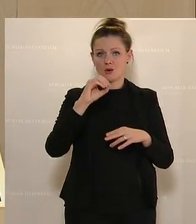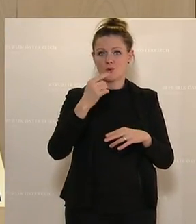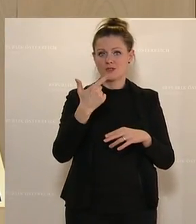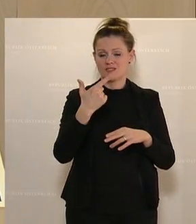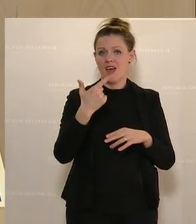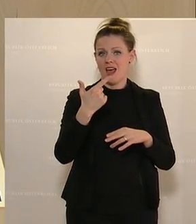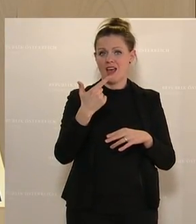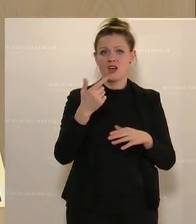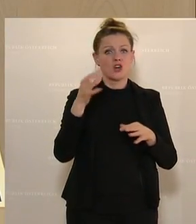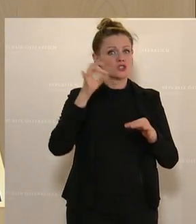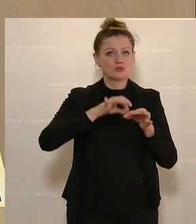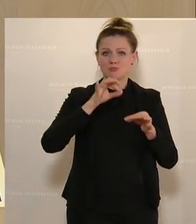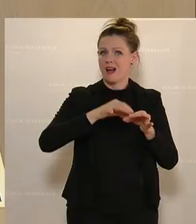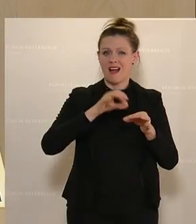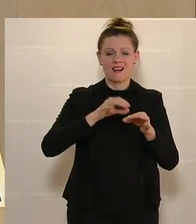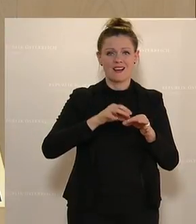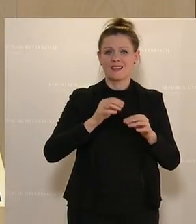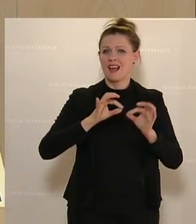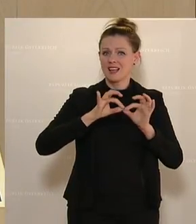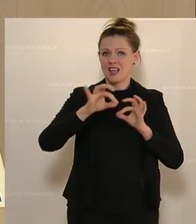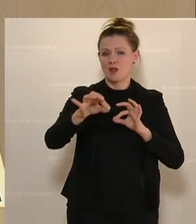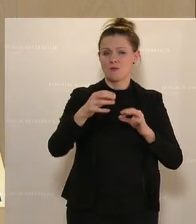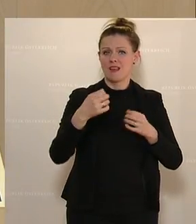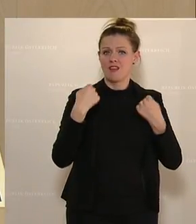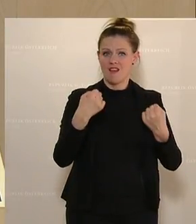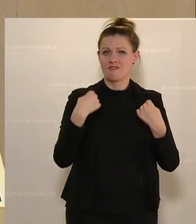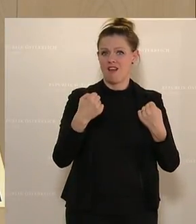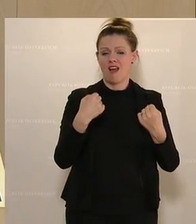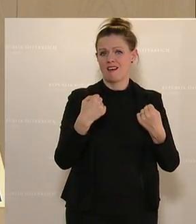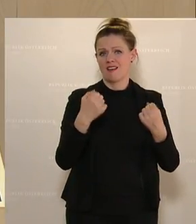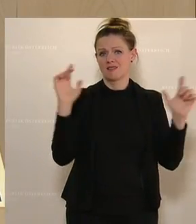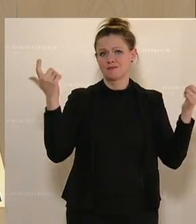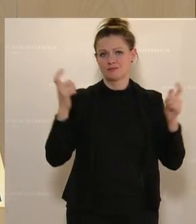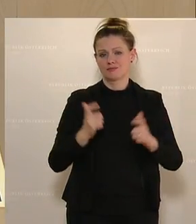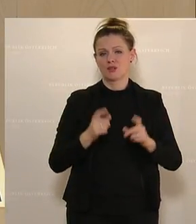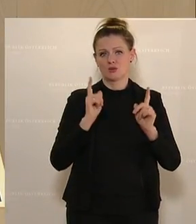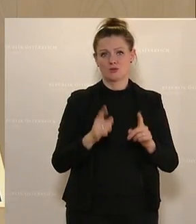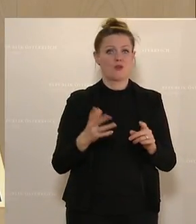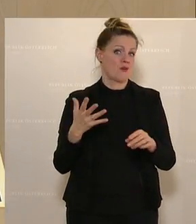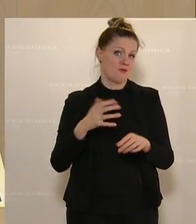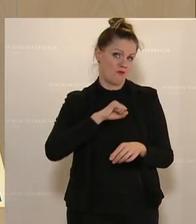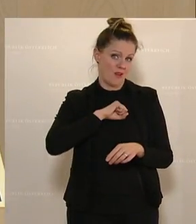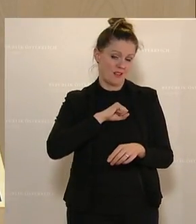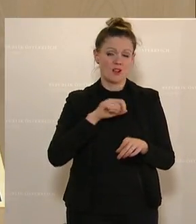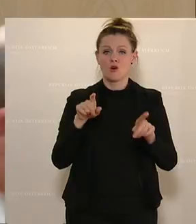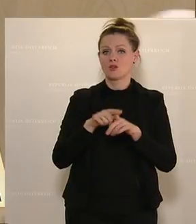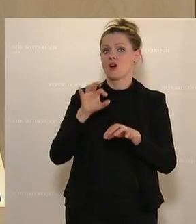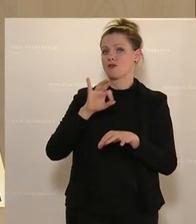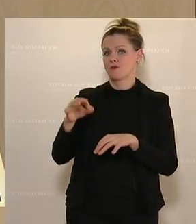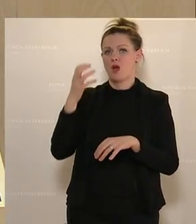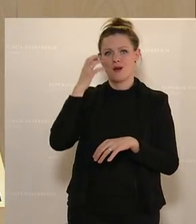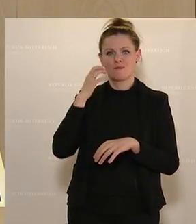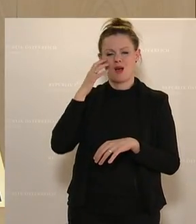CO2-Reduktion, jeder Kilometer, der unnötig gefahren wird, auch das ist natürlich ein Vorteil. Und drittens ist es ein Vorteil für die Landwirtinnen und für die